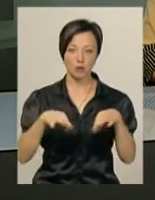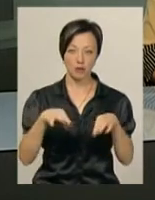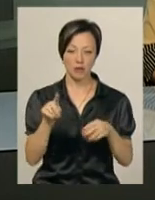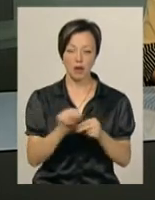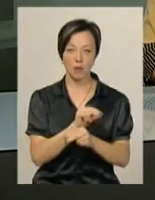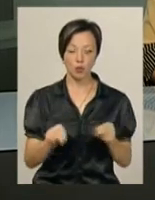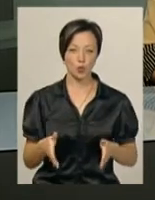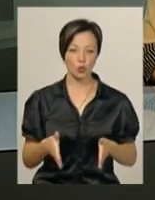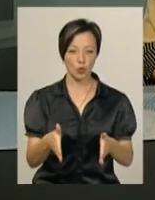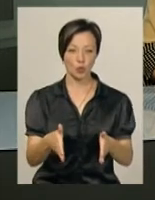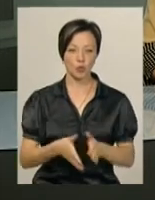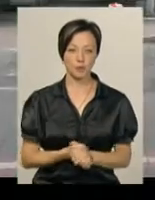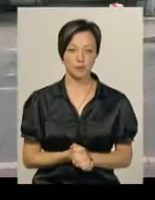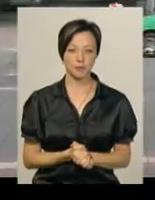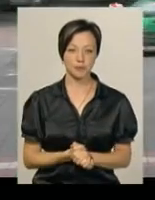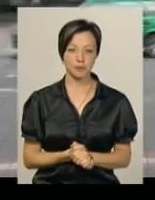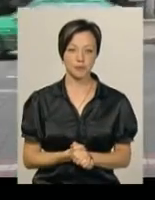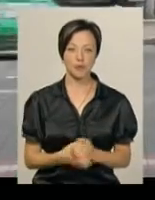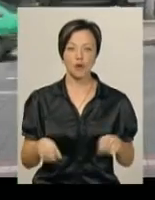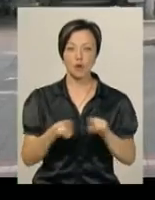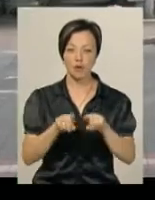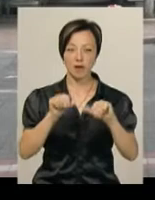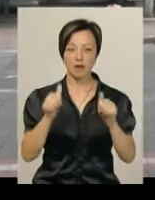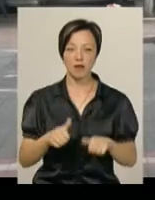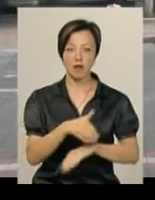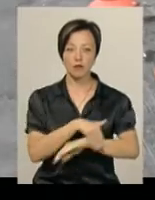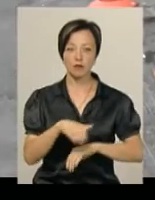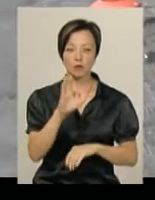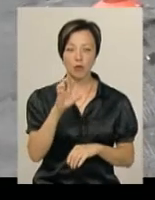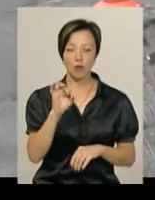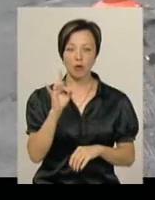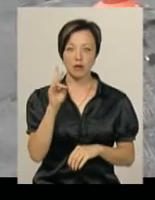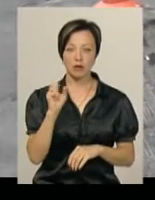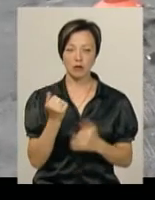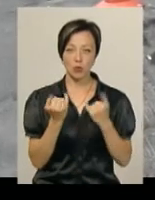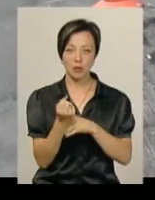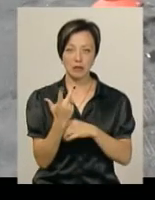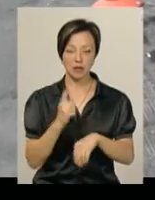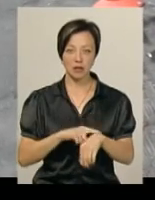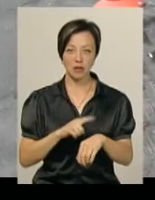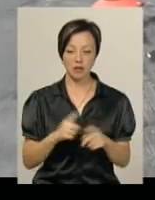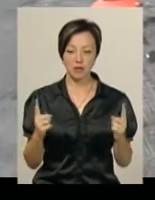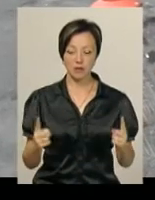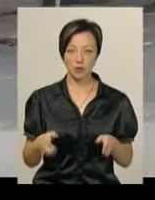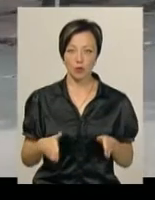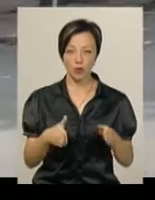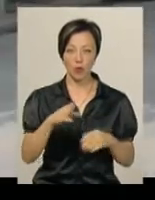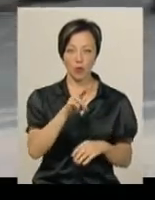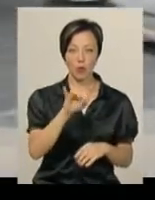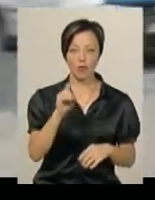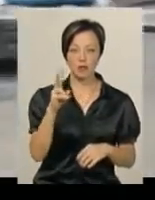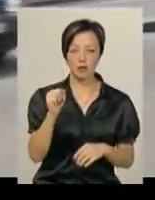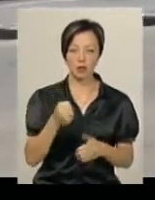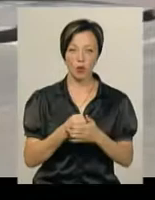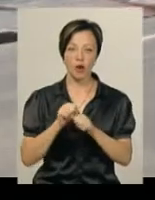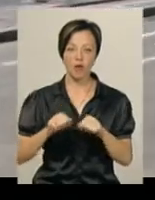там ремонтують дорогу. Ось так виглядала вулиця Соборна сьогодні о 13-й. На відрізку дороги від Подільської до